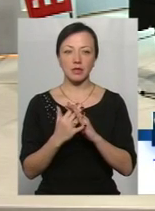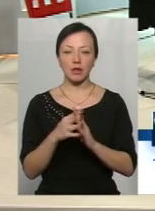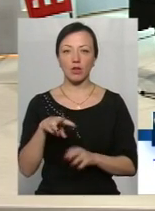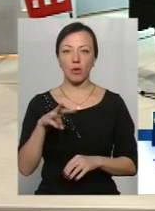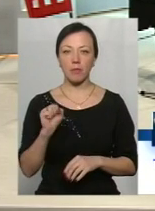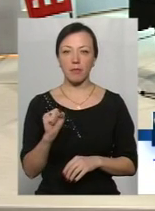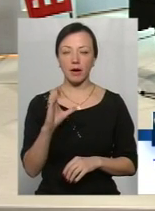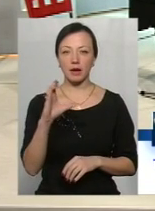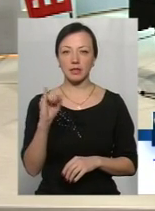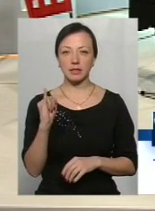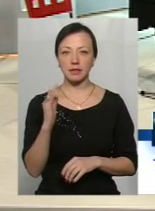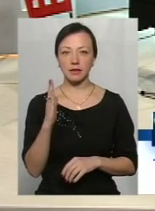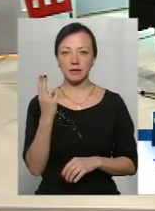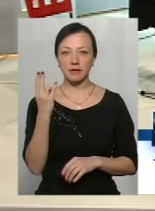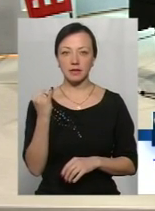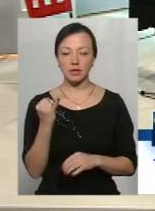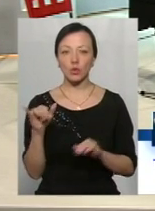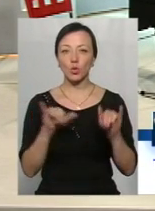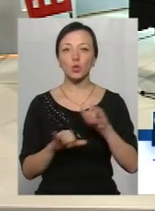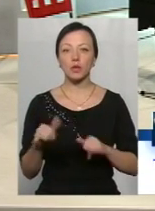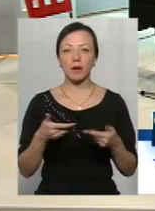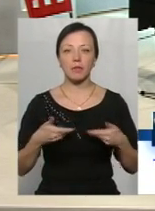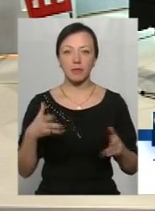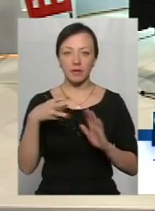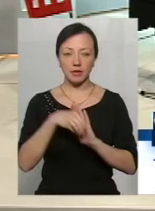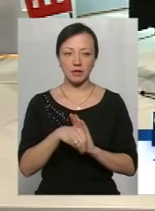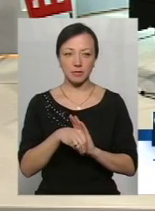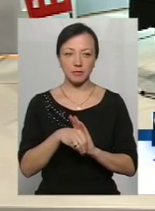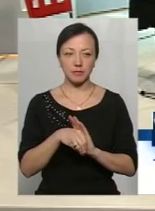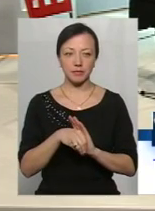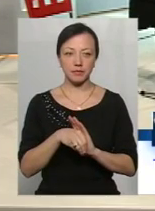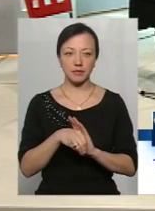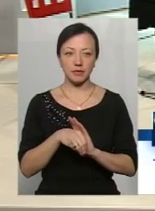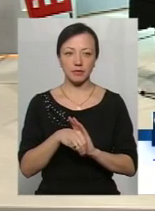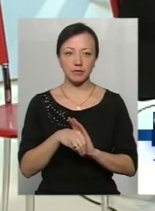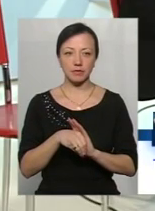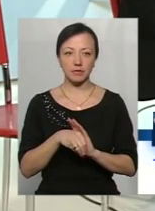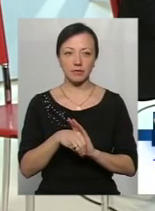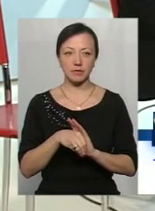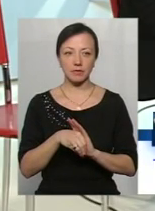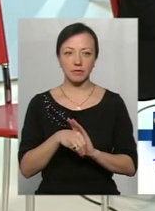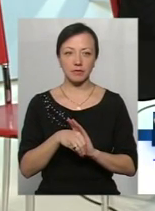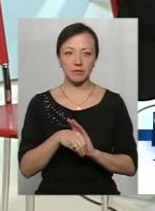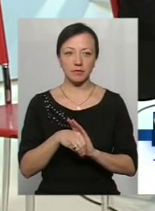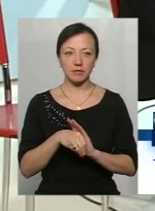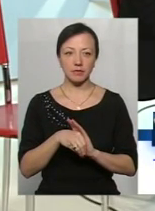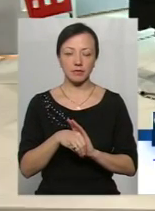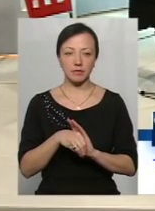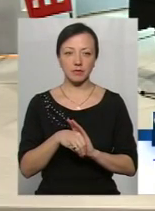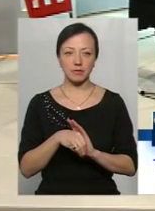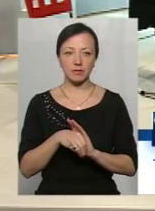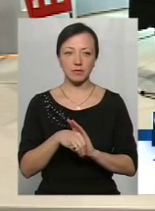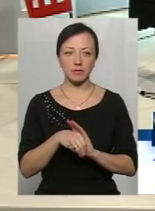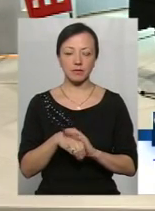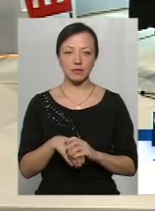відносимося? Ви не чує у вас нічого? Масівці. Яке село? До